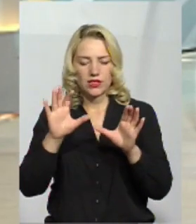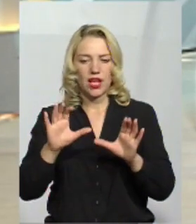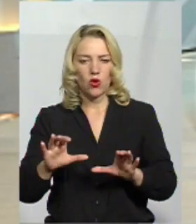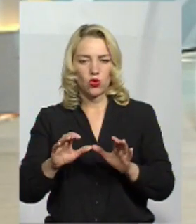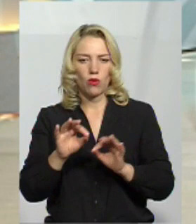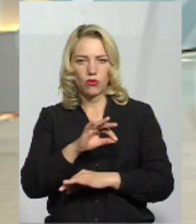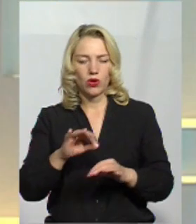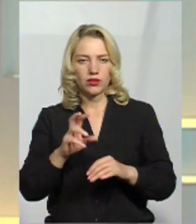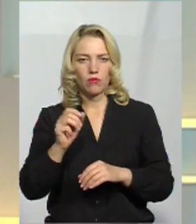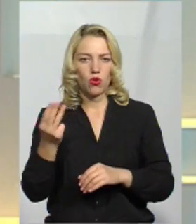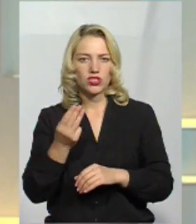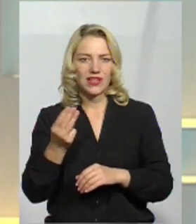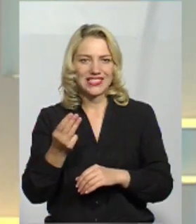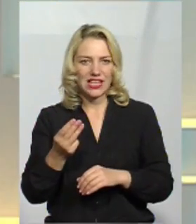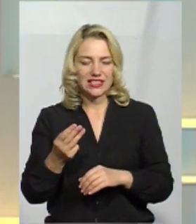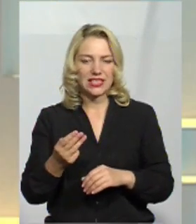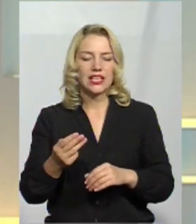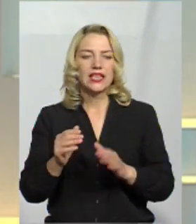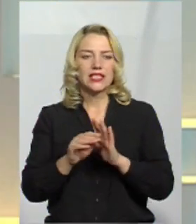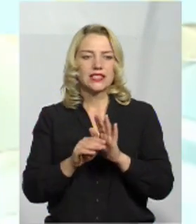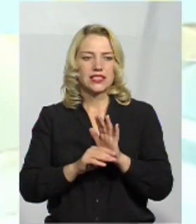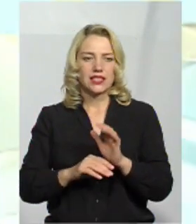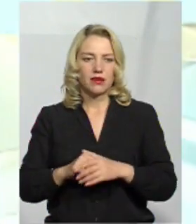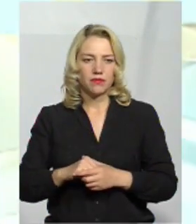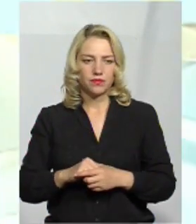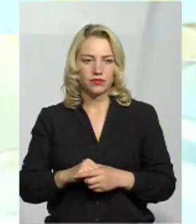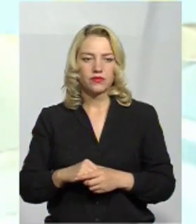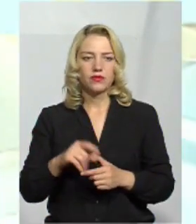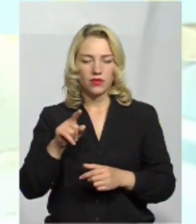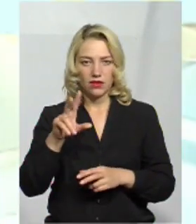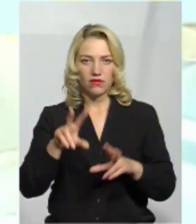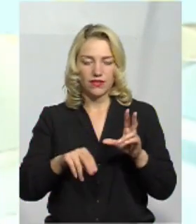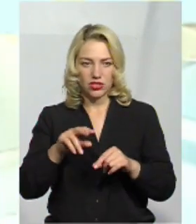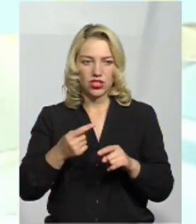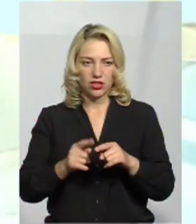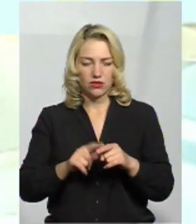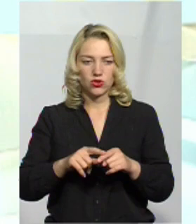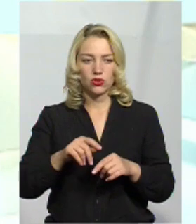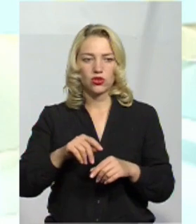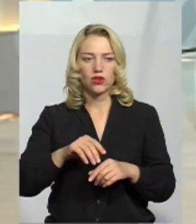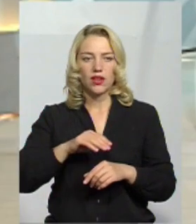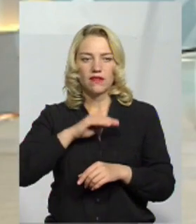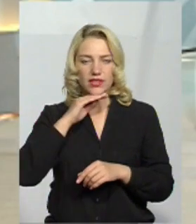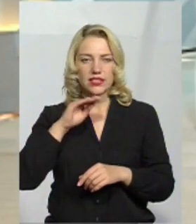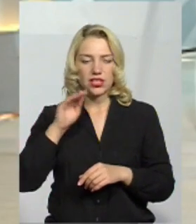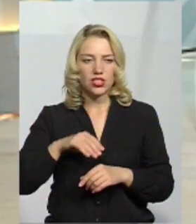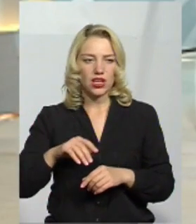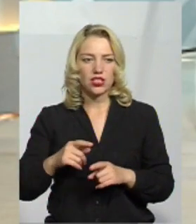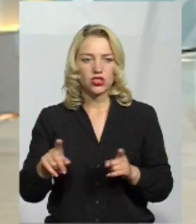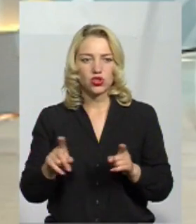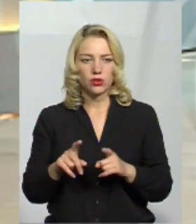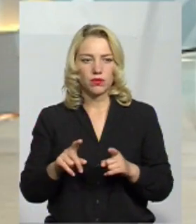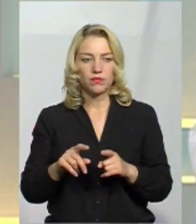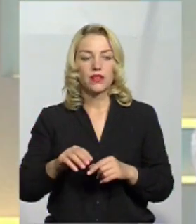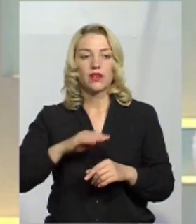швейцарській системі. Ви знаєте, чому в Швейцарії всі тримають гроші в ви вважаєте, що вистачає отого законодавства, яке зараз є для того, щоб... Ні,